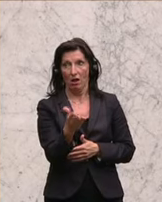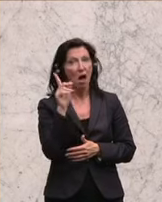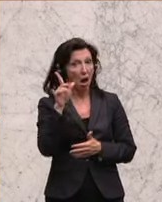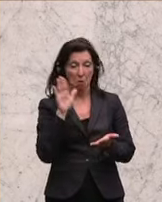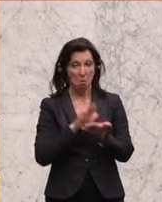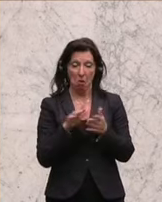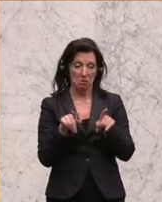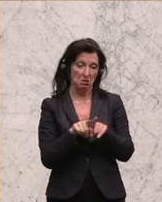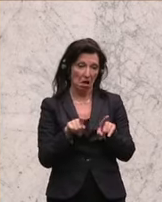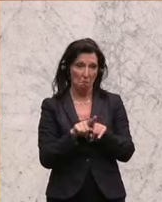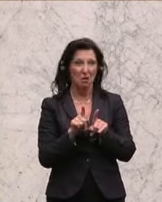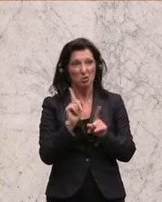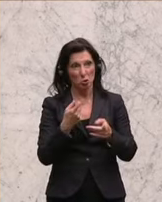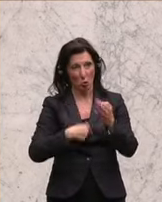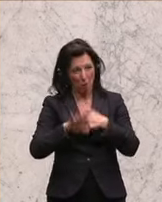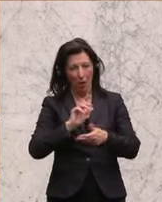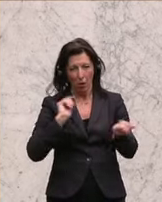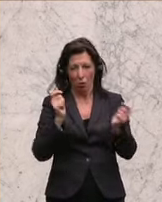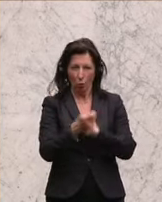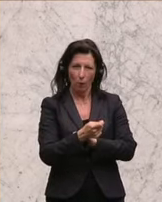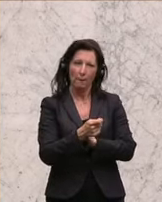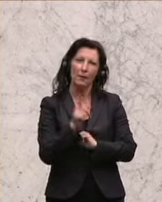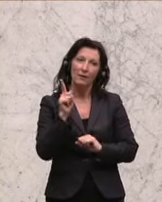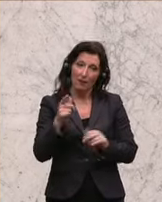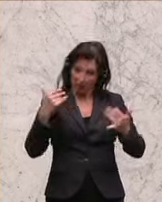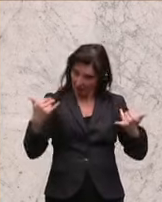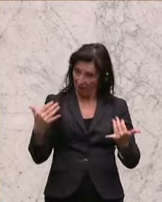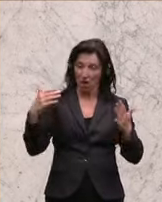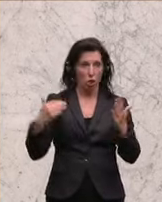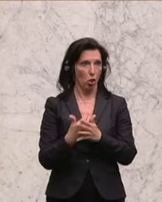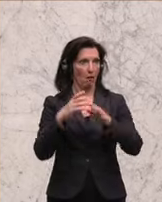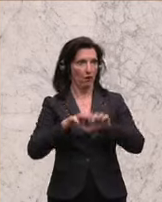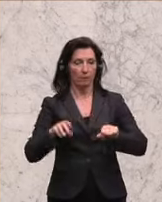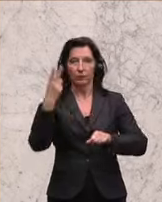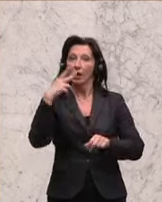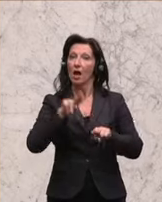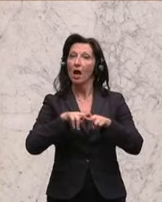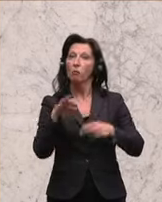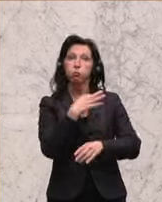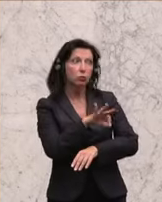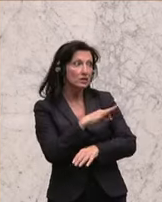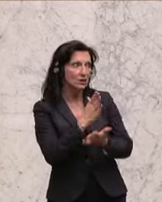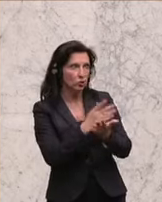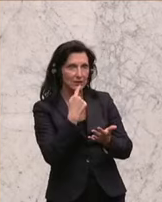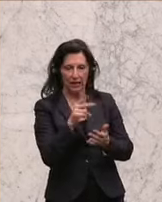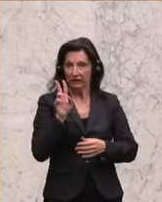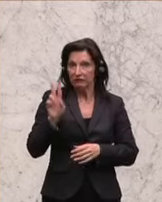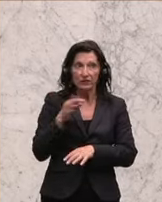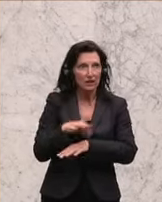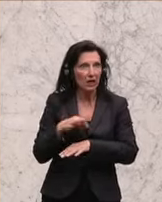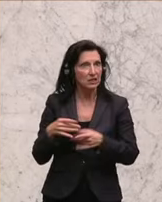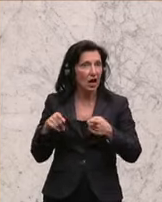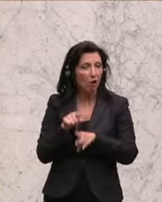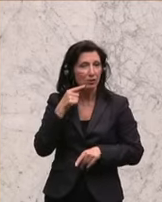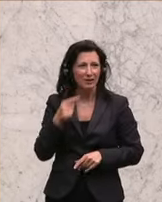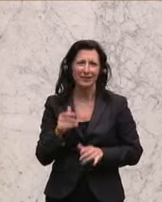im notwendigen Ausmaß. Und machen wir diesen New Deal. Der Herr Bundeskanzler hat es angesprochen, der Herr Vizekanzler hat es angesprochen.